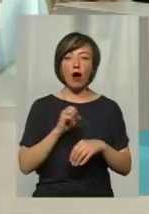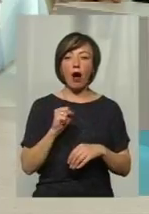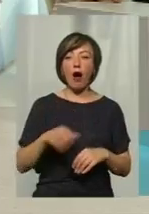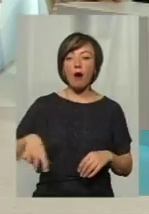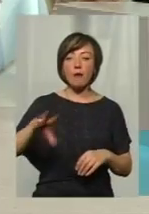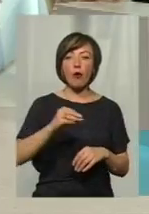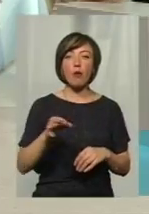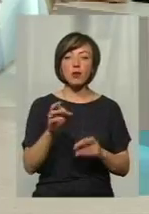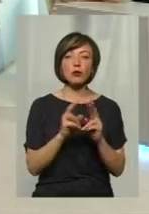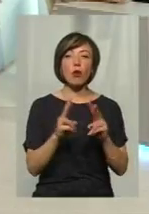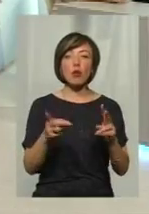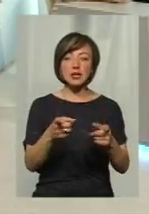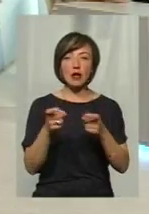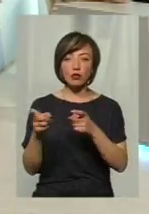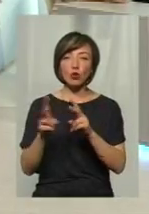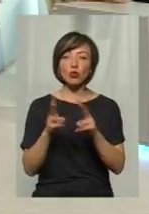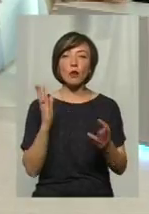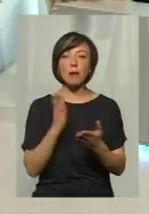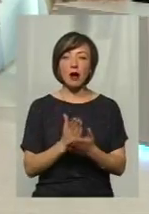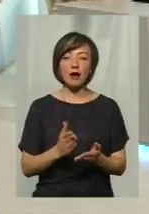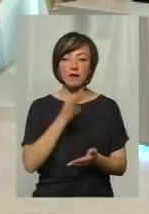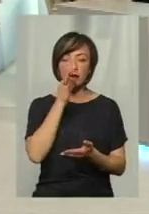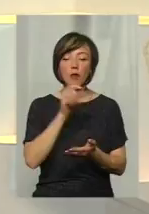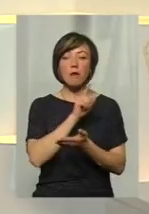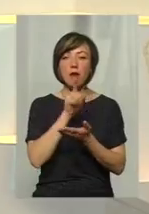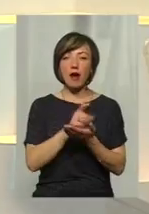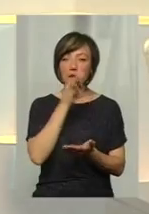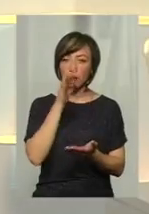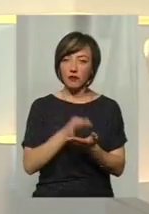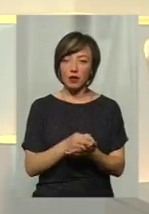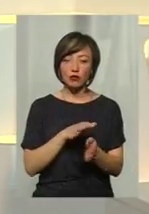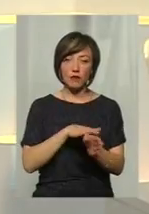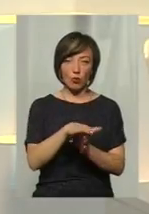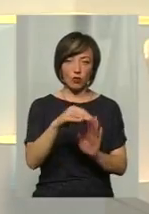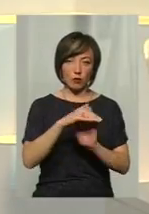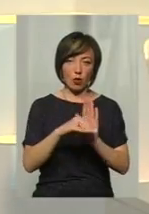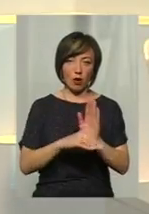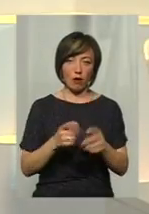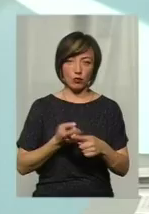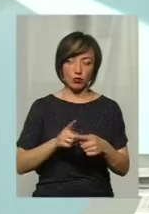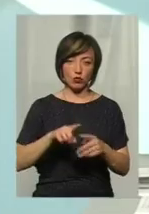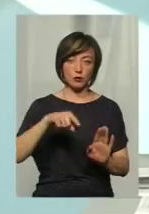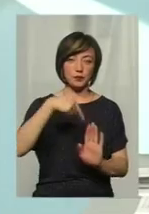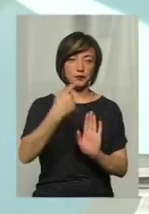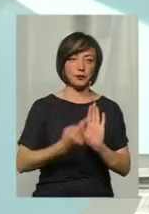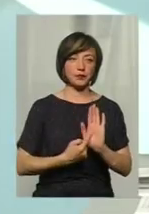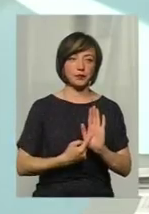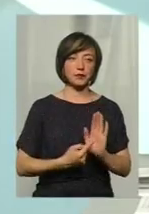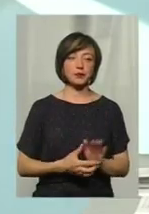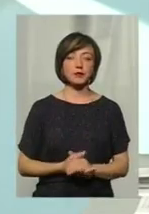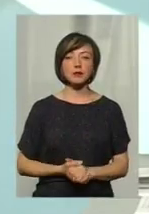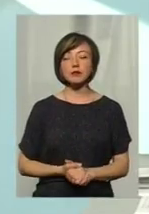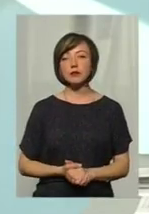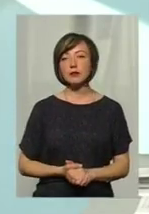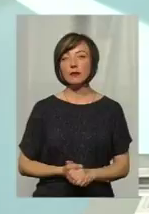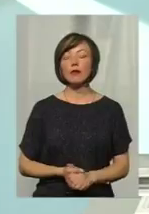області, кого будете залучати? Хто має відповідати за те, щоб програма виконувалася? Значить,